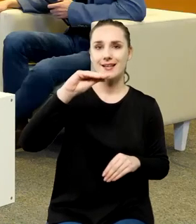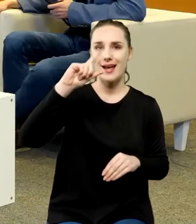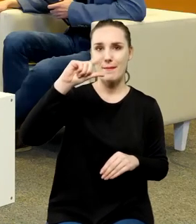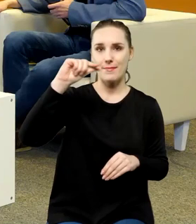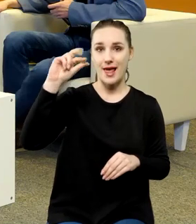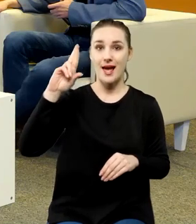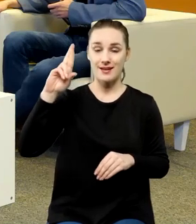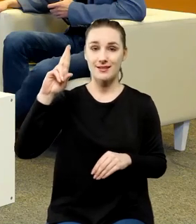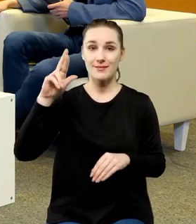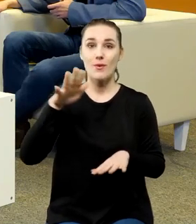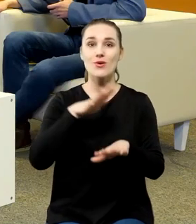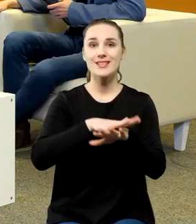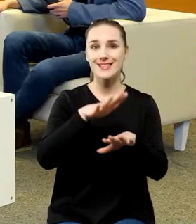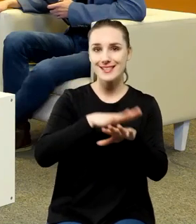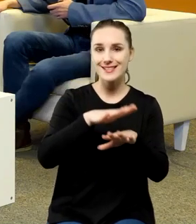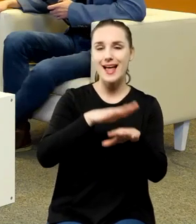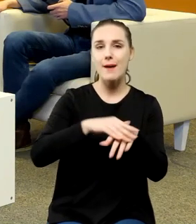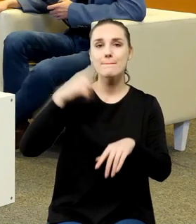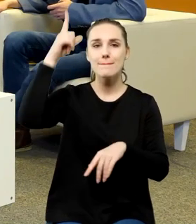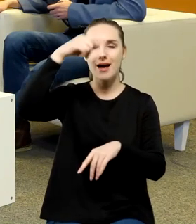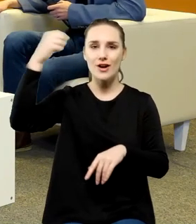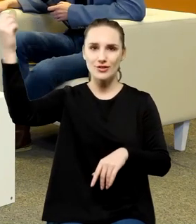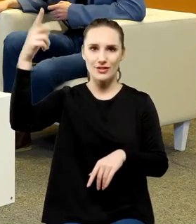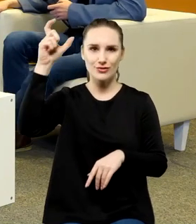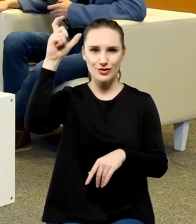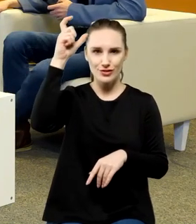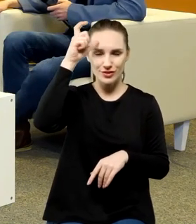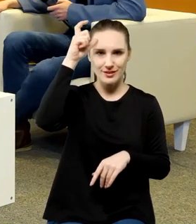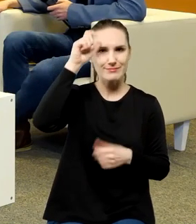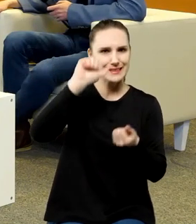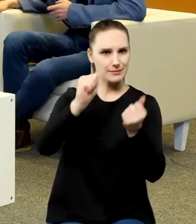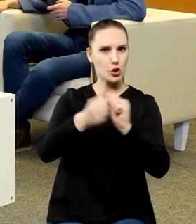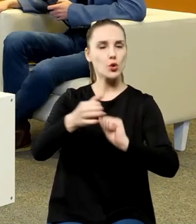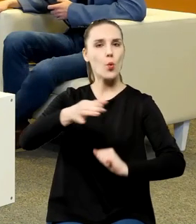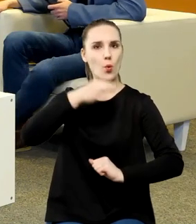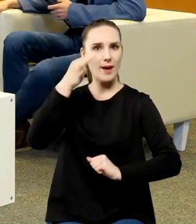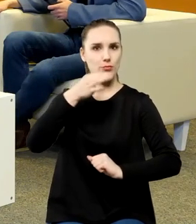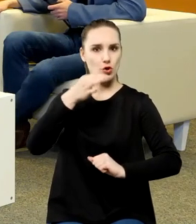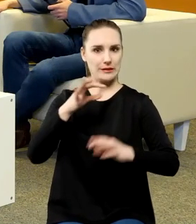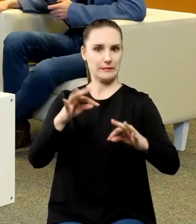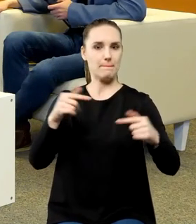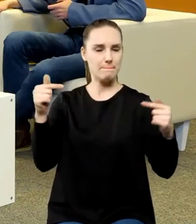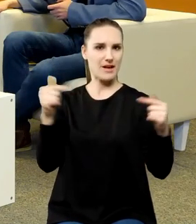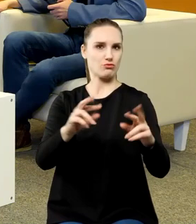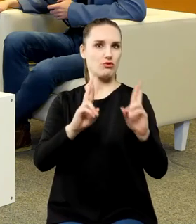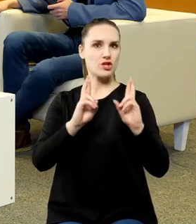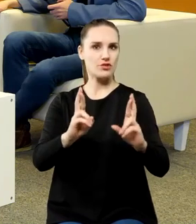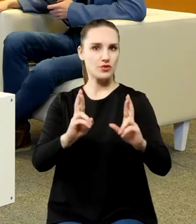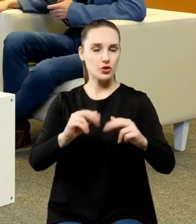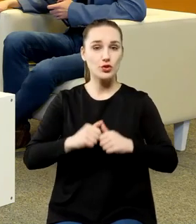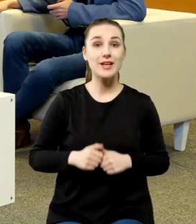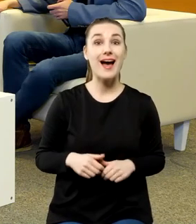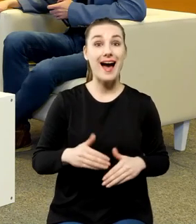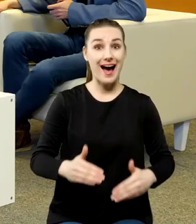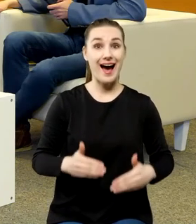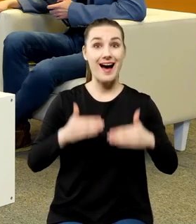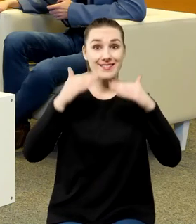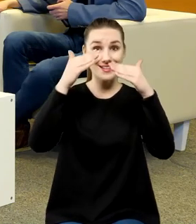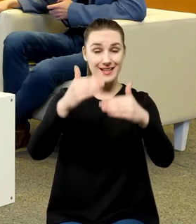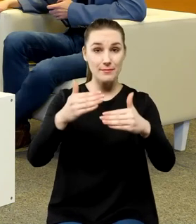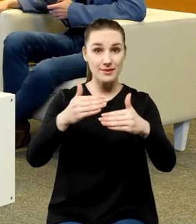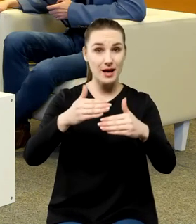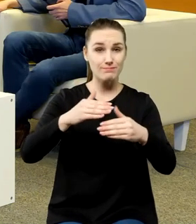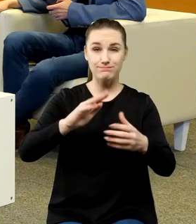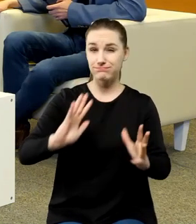heliocentryczny udoskonalony, bliższy fizycznej rzeczywistości, a następnym wielkim przewrotem to są pryncypia